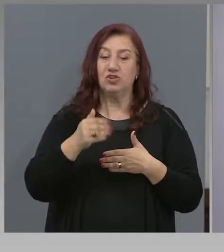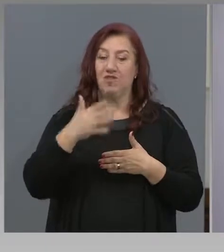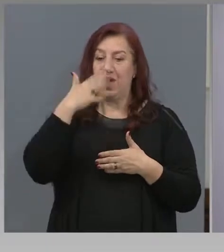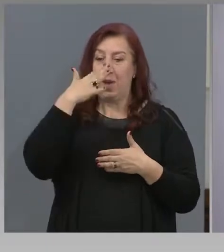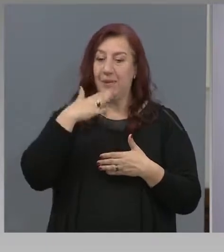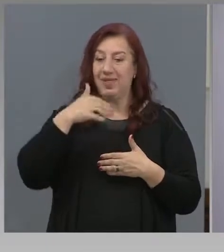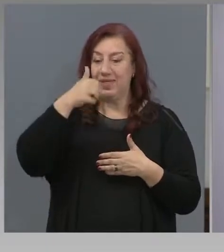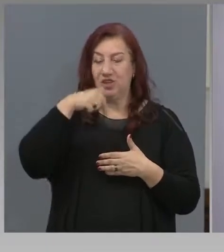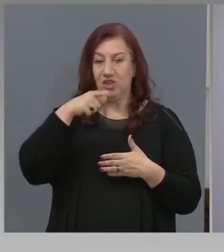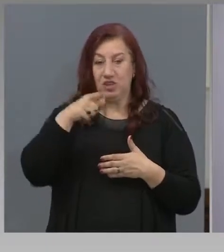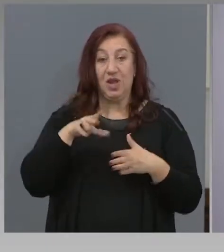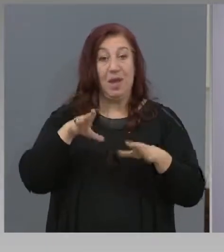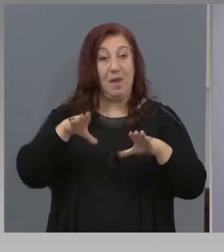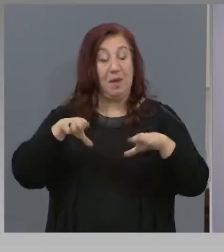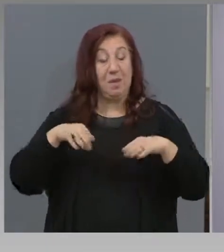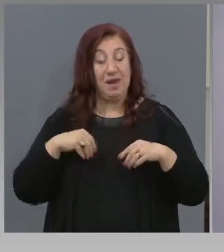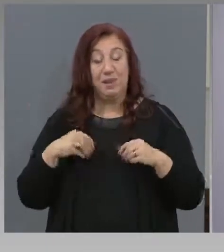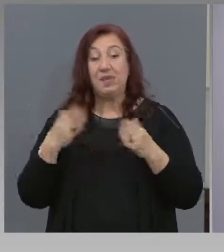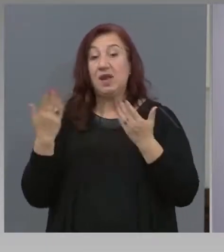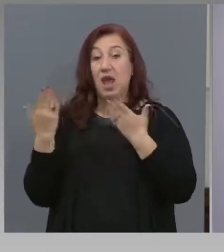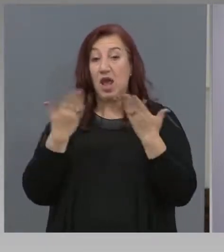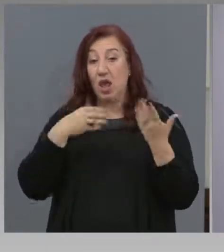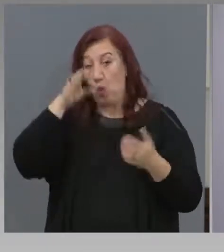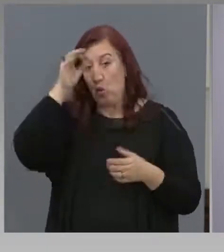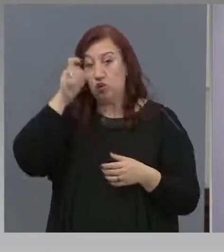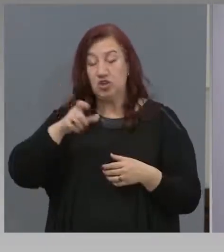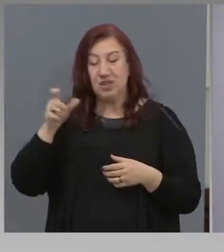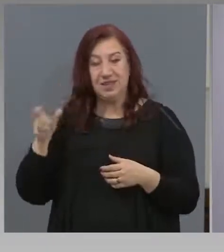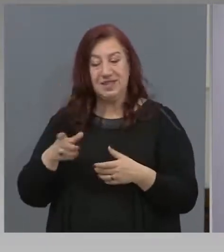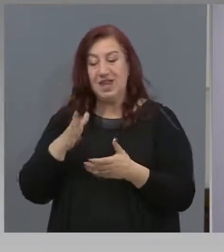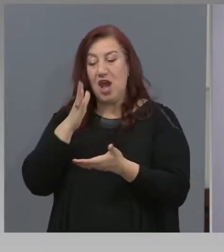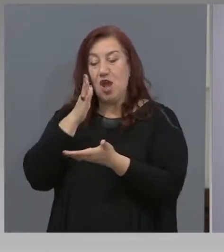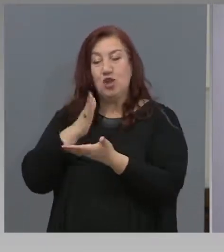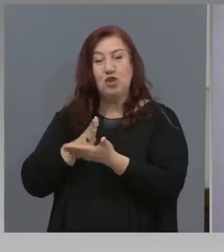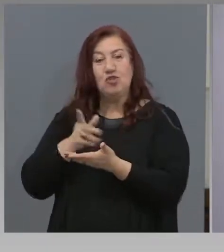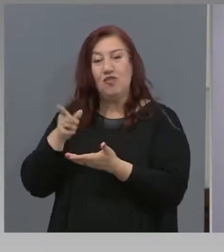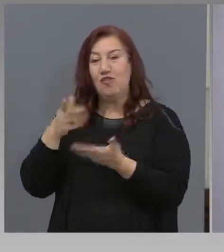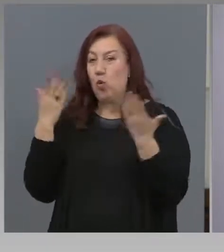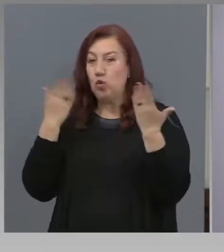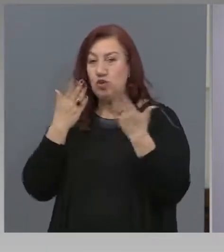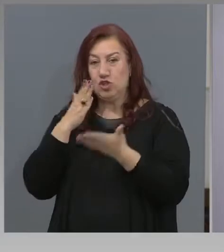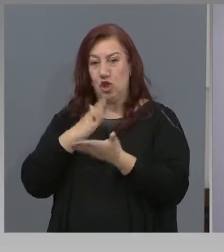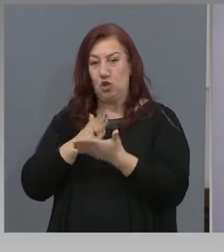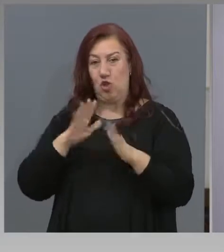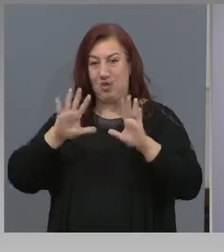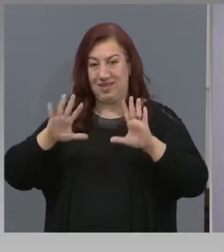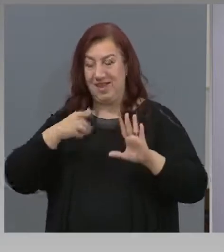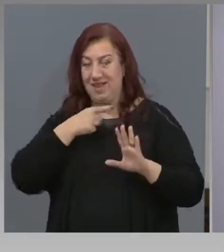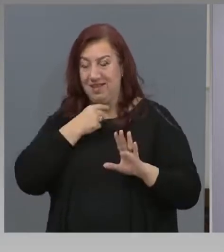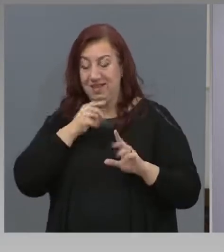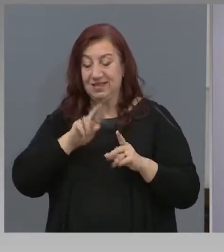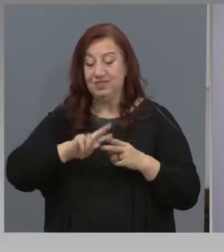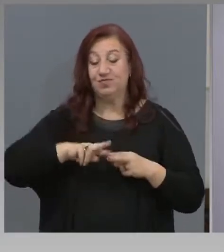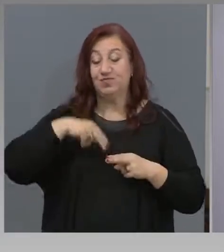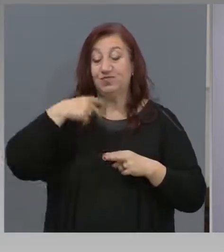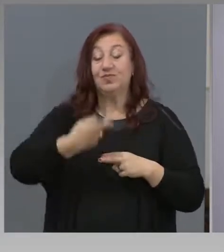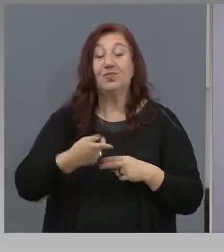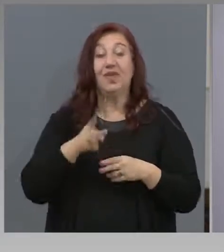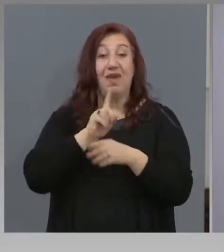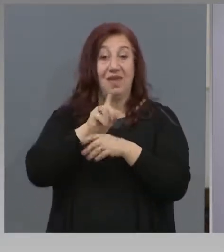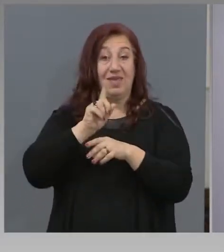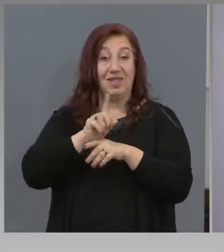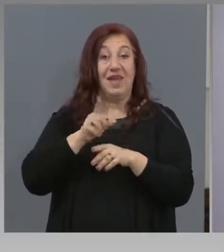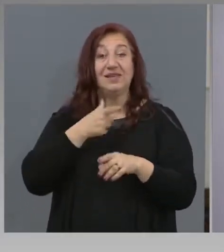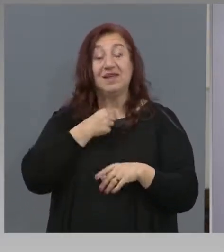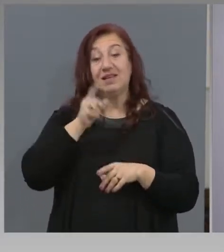Приемането на ученици в объединените училища, тези които са до 10-ти клас, приемането им в 11-ти клас ще стане възоснова на оценките